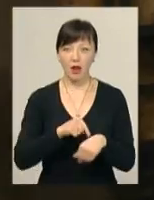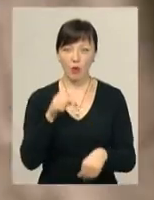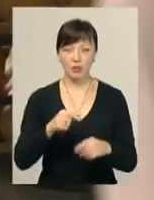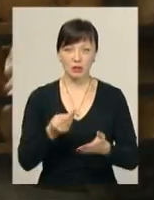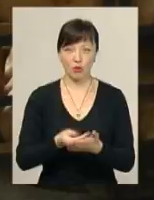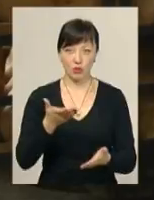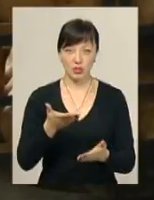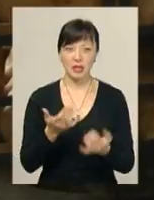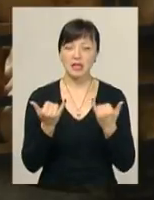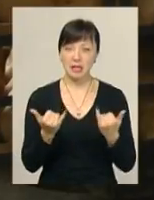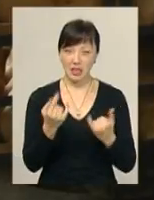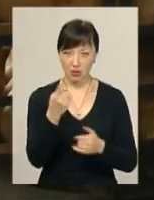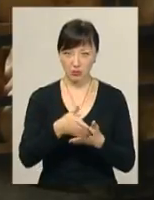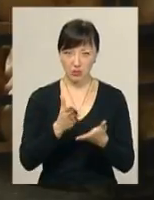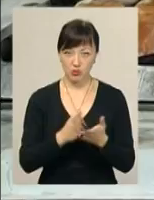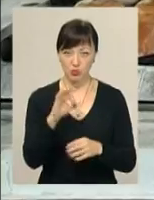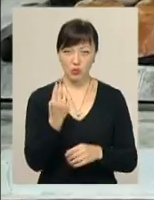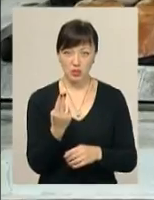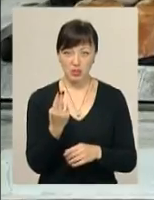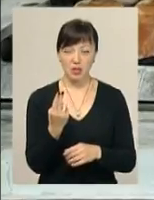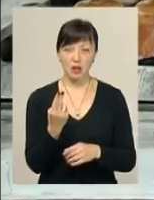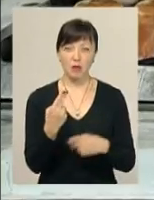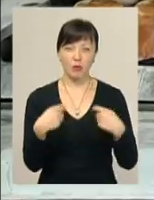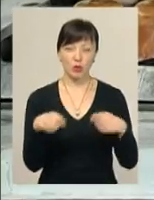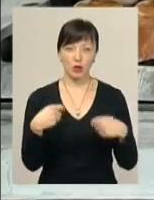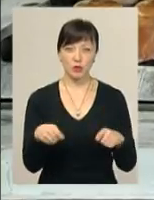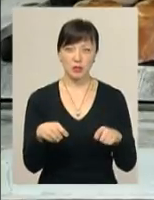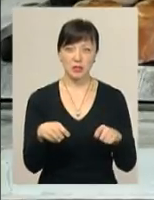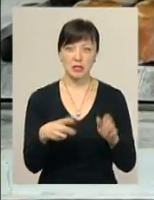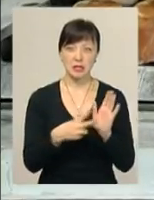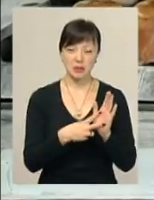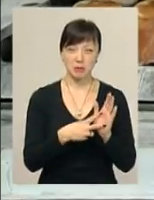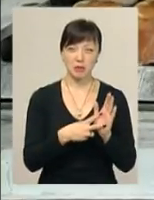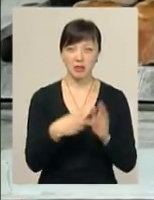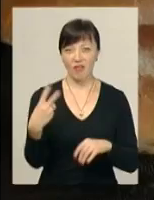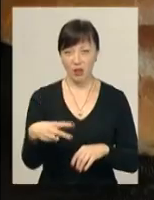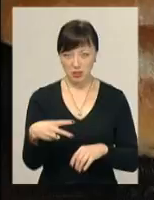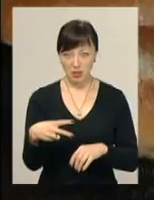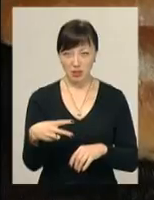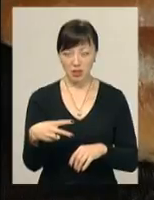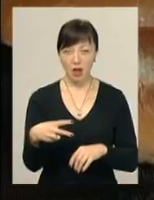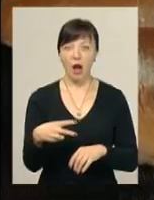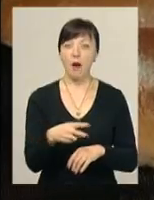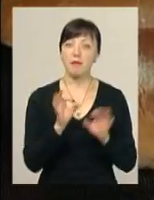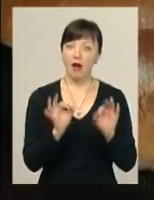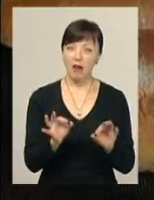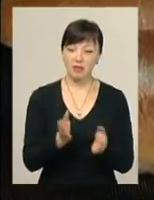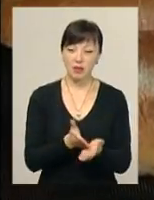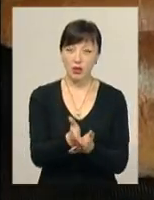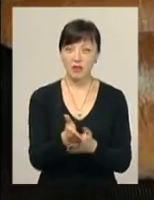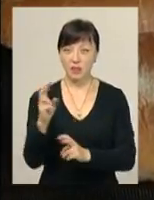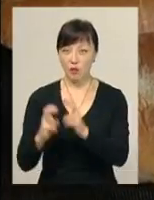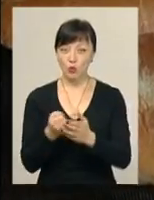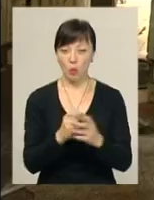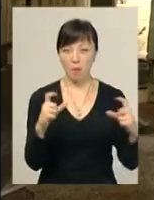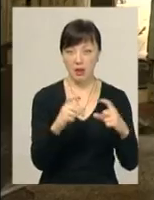на здорожчання. Нині буханець соціального хліба підприємство відпускає за ціною у 7 гривень 25 копійок. Щоправда, на шляху від